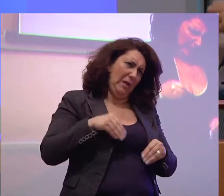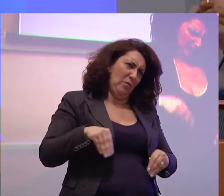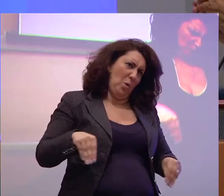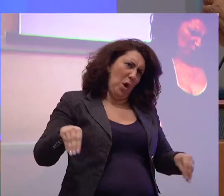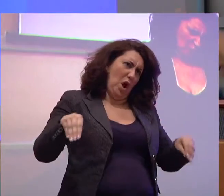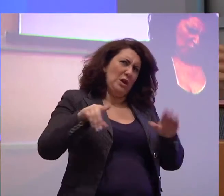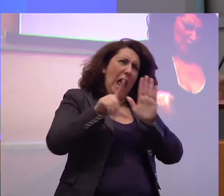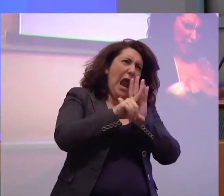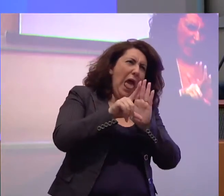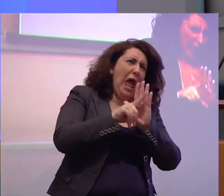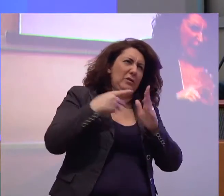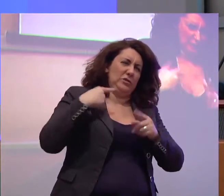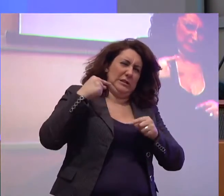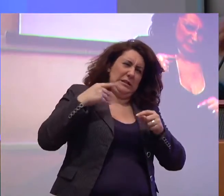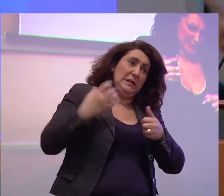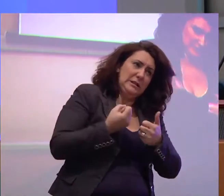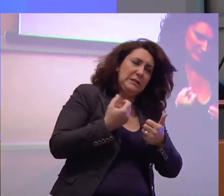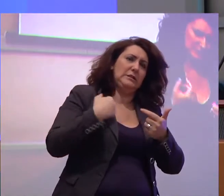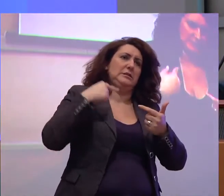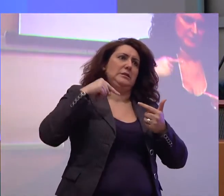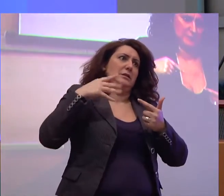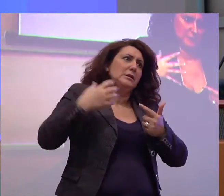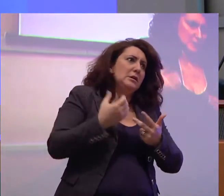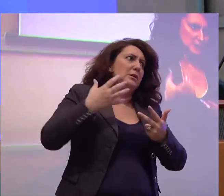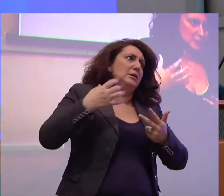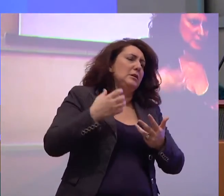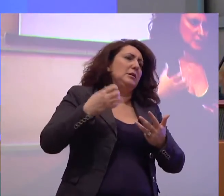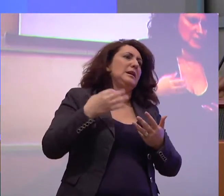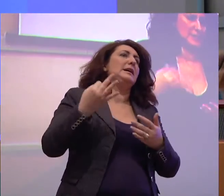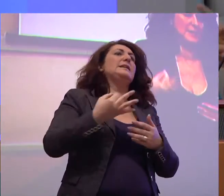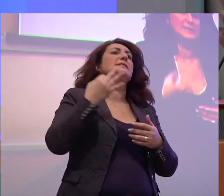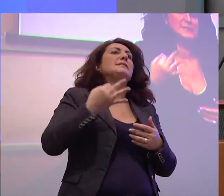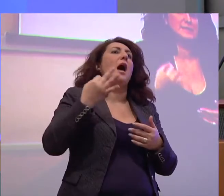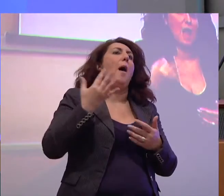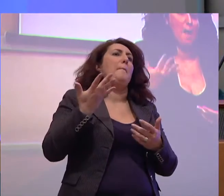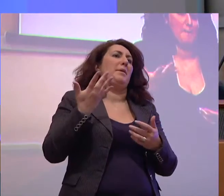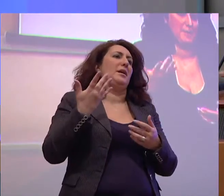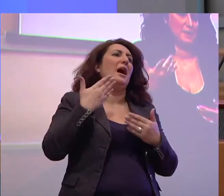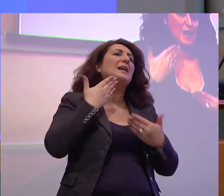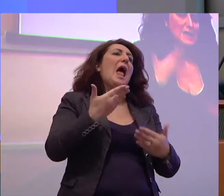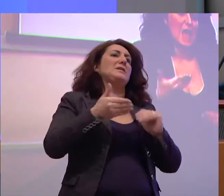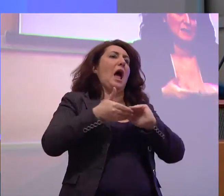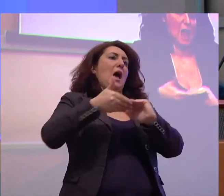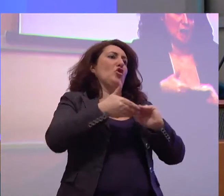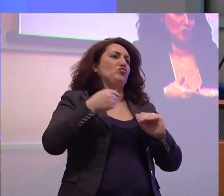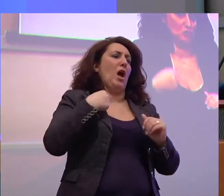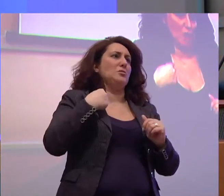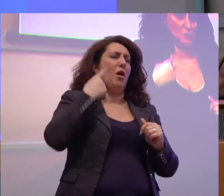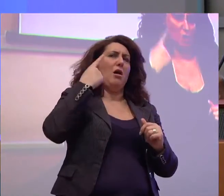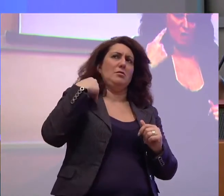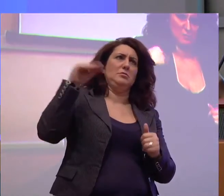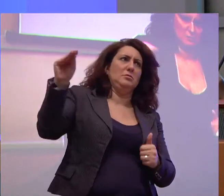leggi tutte le conquiste sono state sempre frutto diciamo dell'iniziativa delle associazioni che hanno sempre